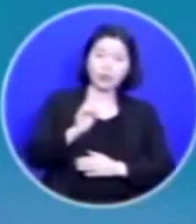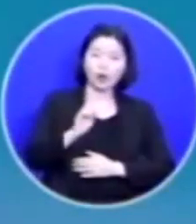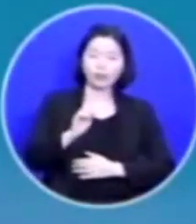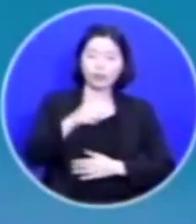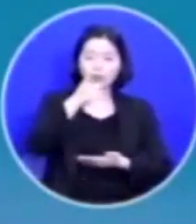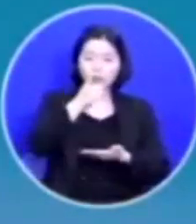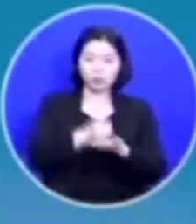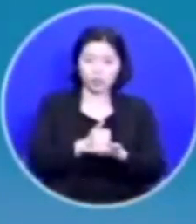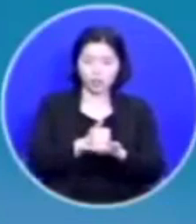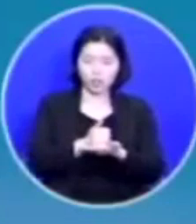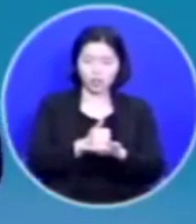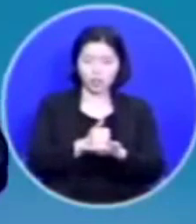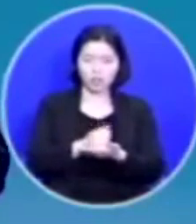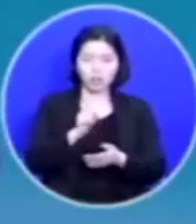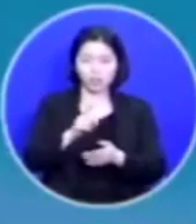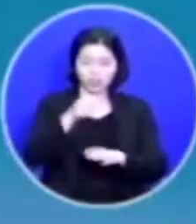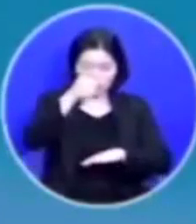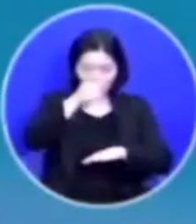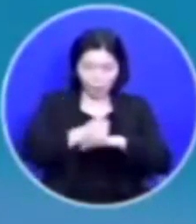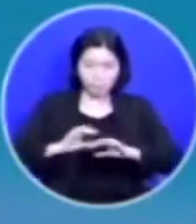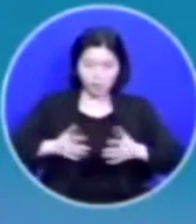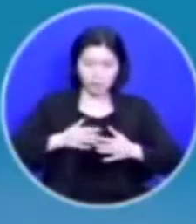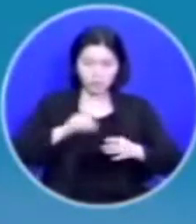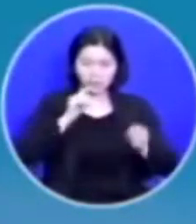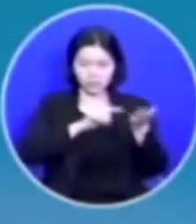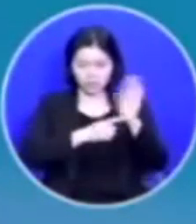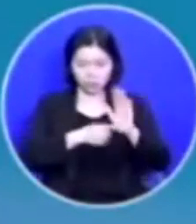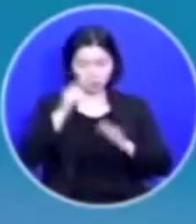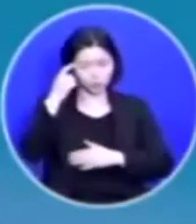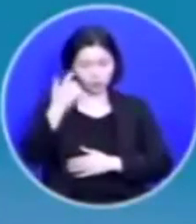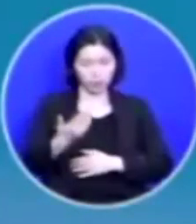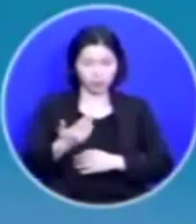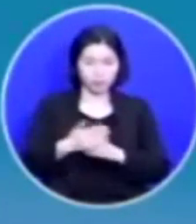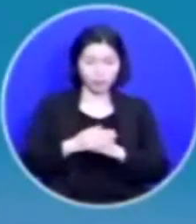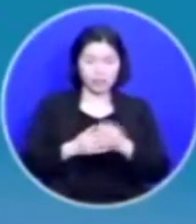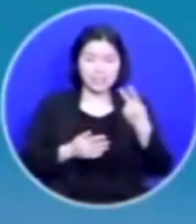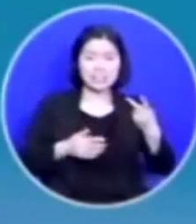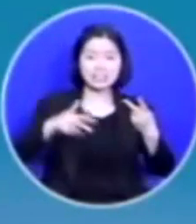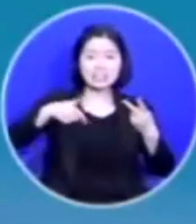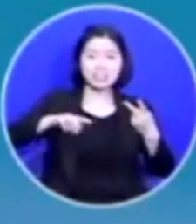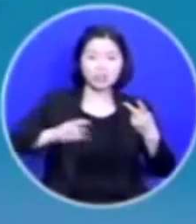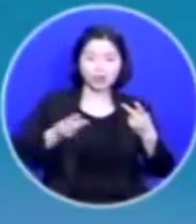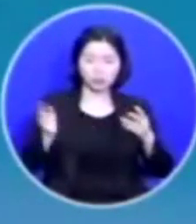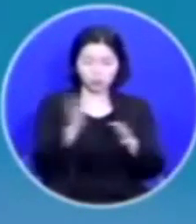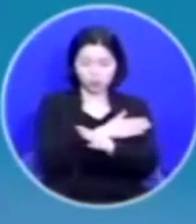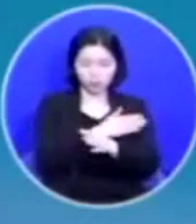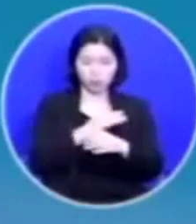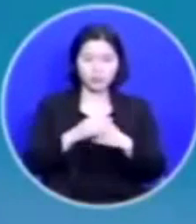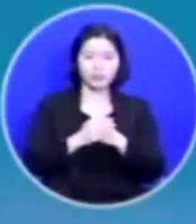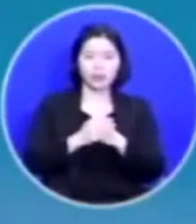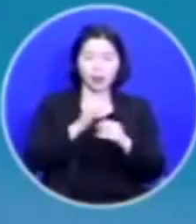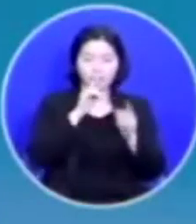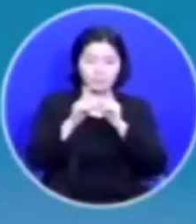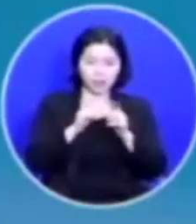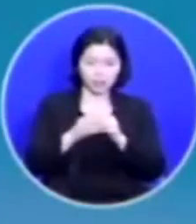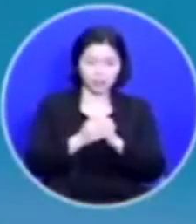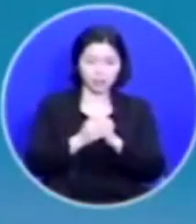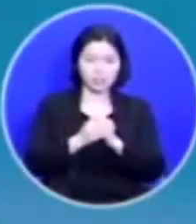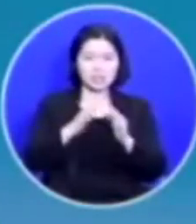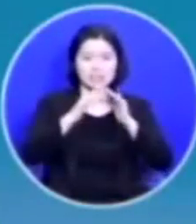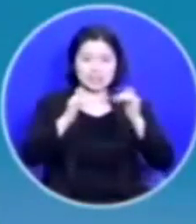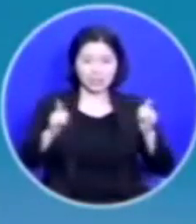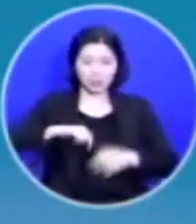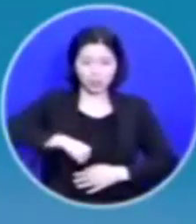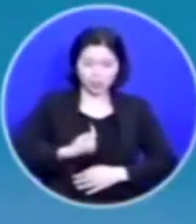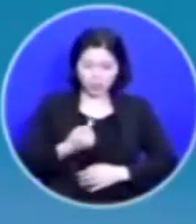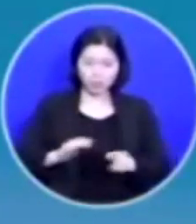죄를 짓는 것이 그 말세의 징조인가 2절부터, 디모데우서 3장 2절부터 말하기를 사람들이